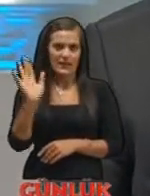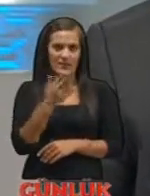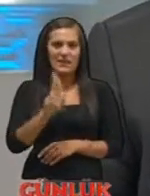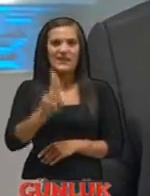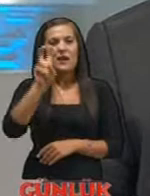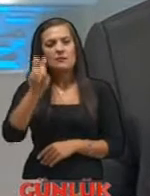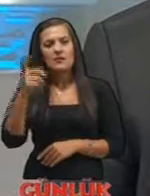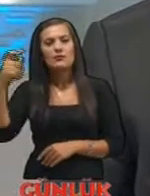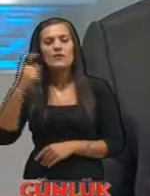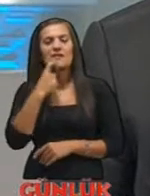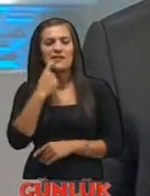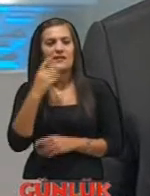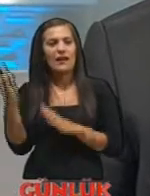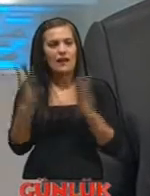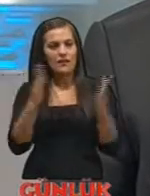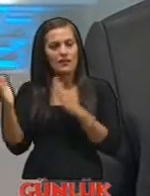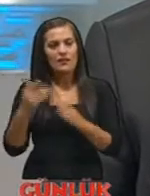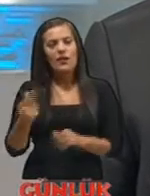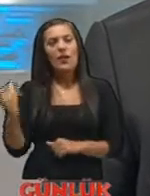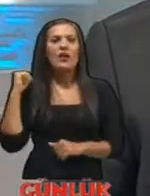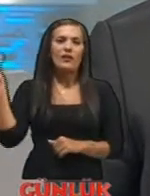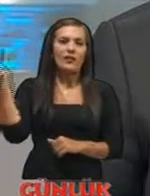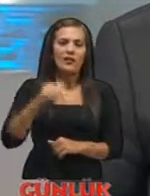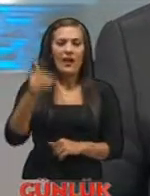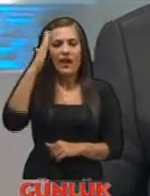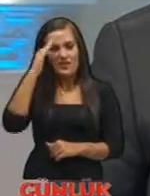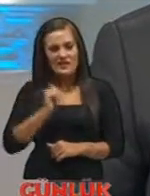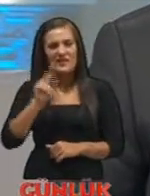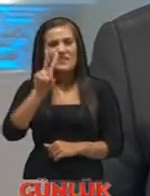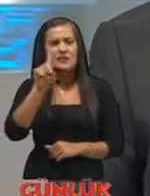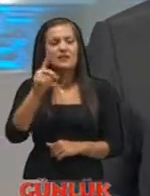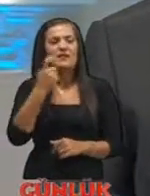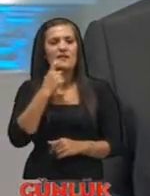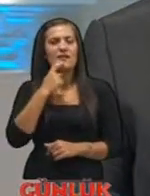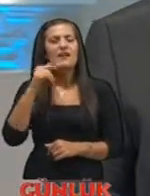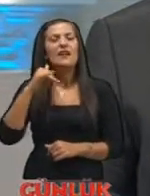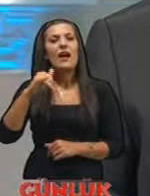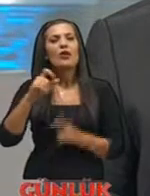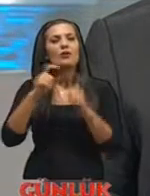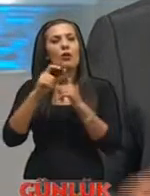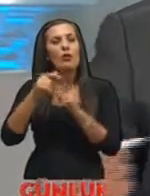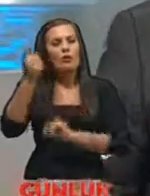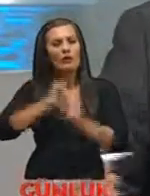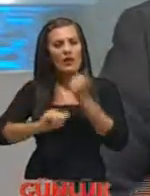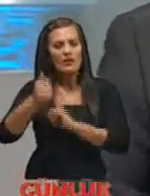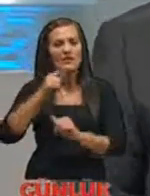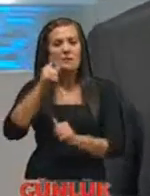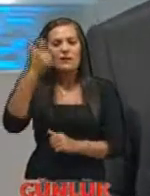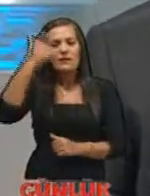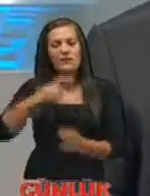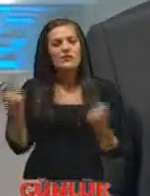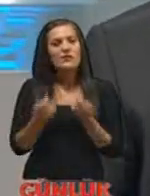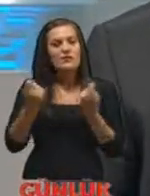78-90 yıllarında Dönüşte askerlik ve 21 yıldır Yakın Doğu Üniversitesi'nin Bir elemanı olarak